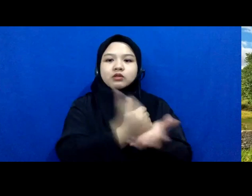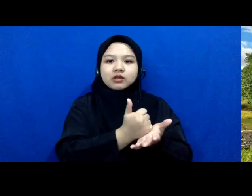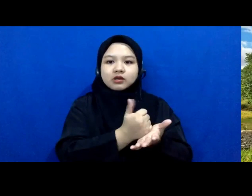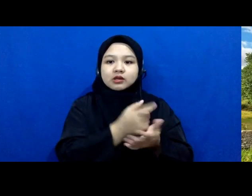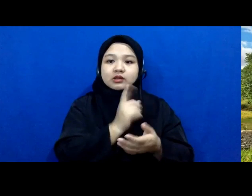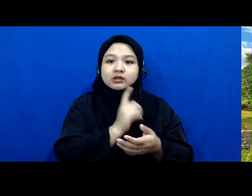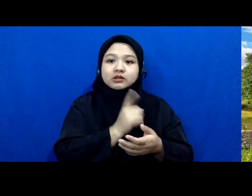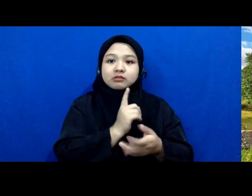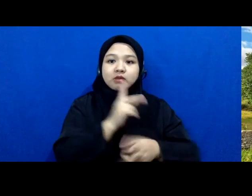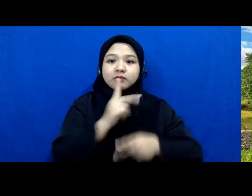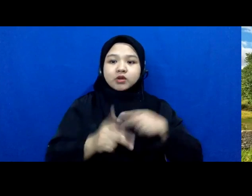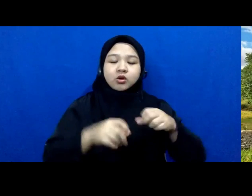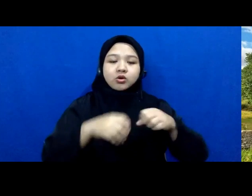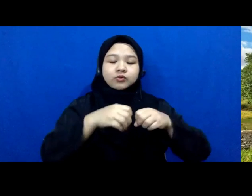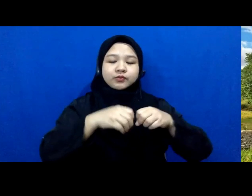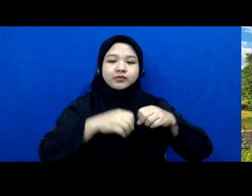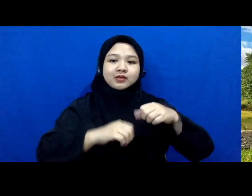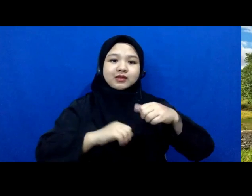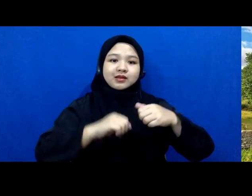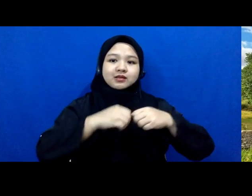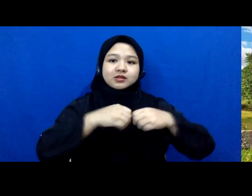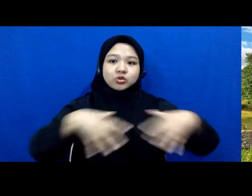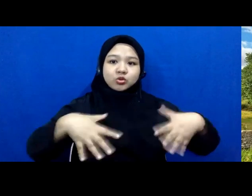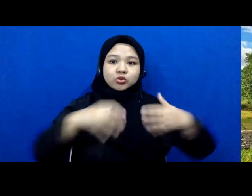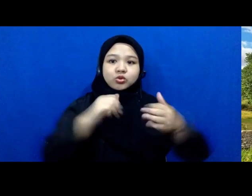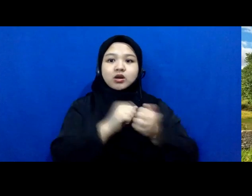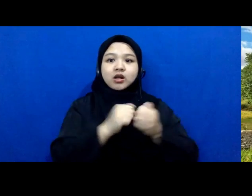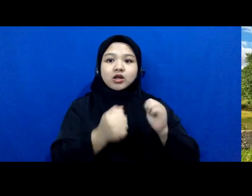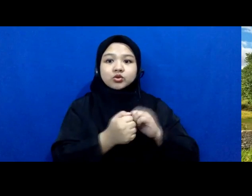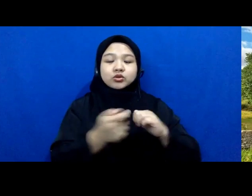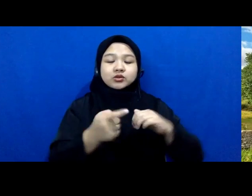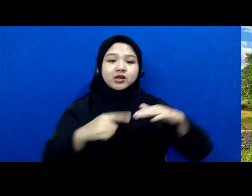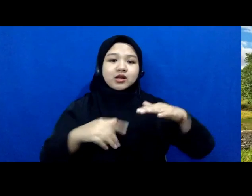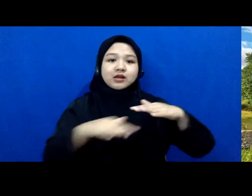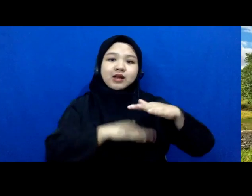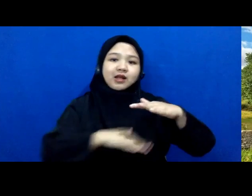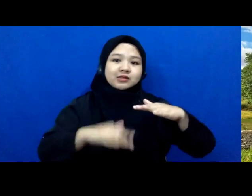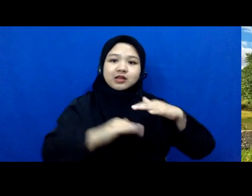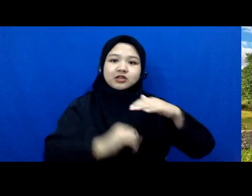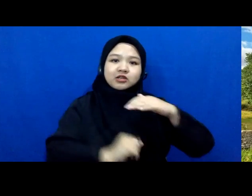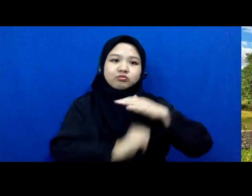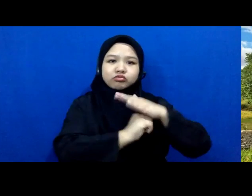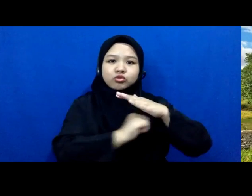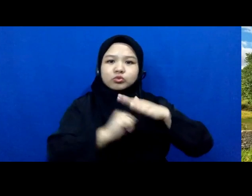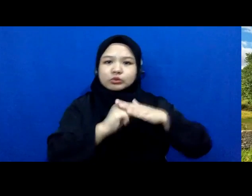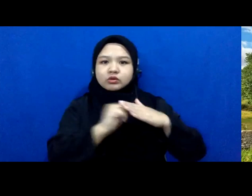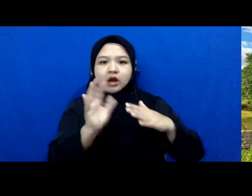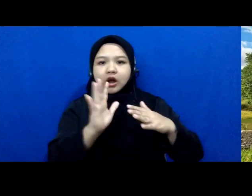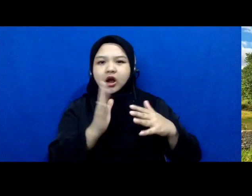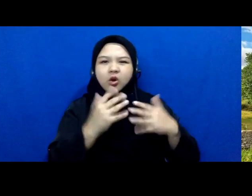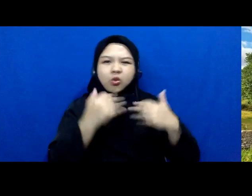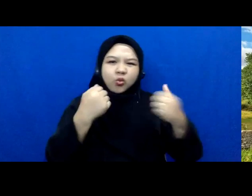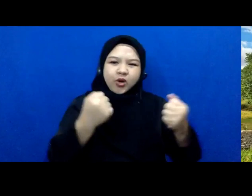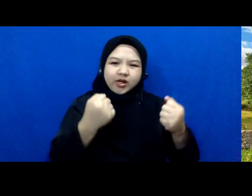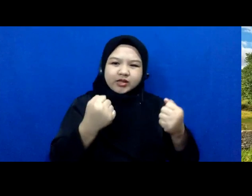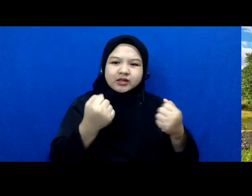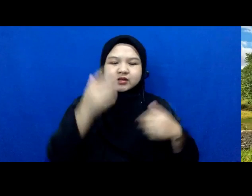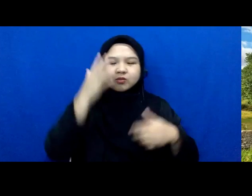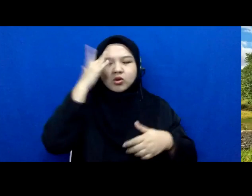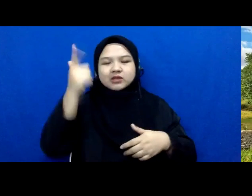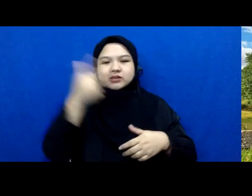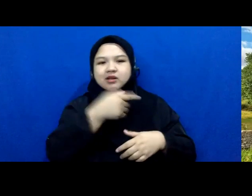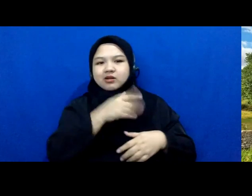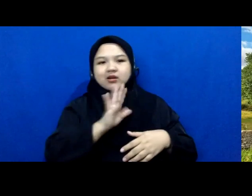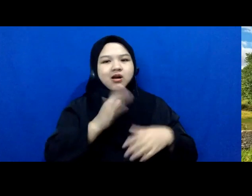struktur kasusnya itu fondasinya tidak cukup kuat di level kepolisian